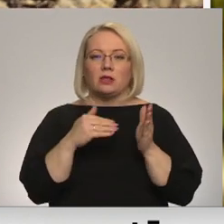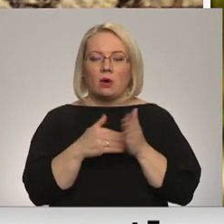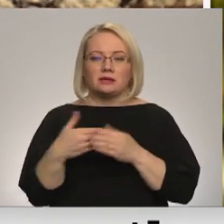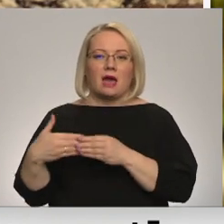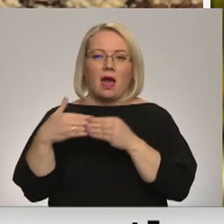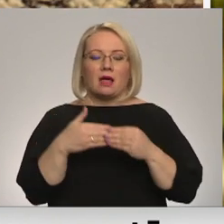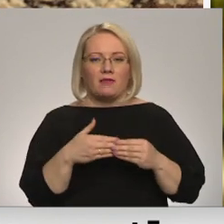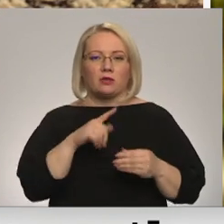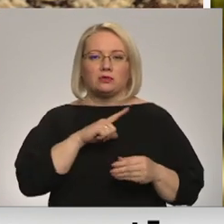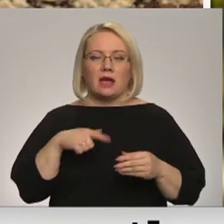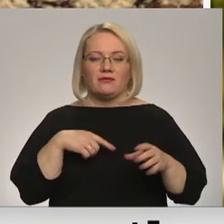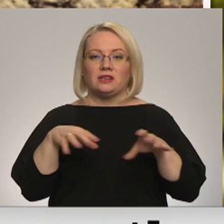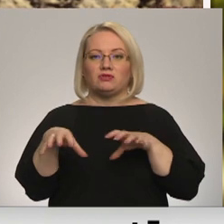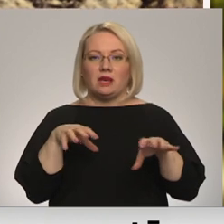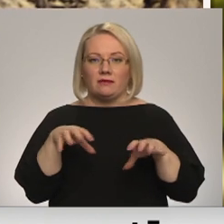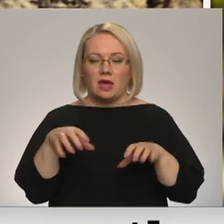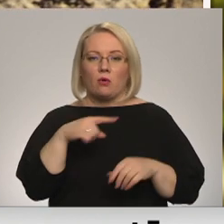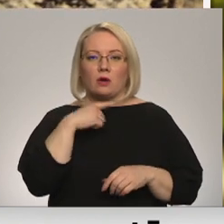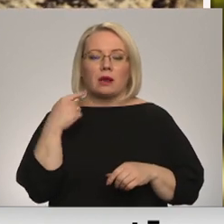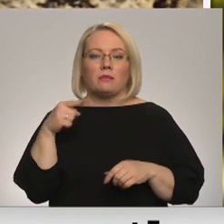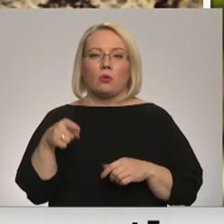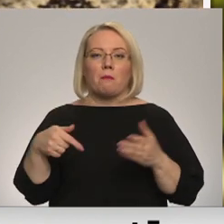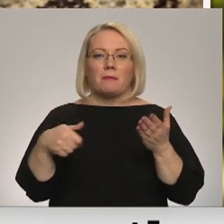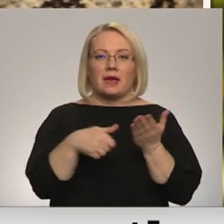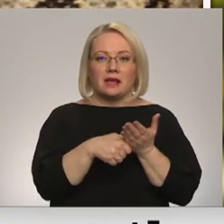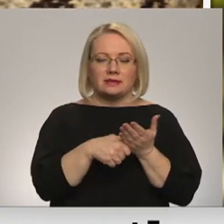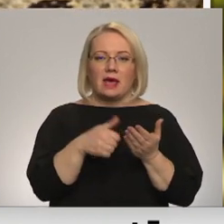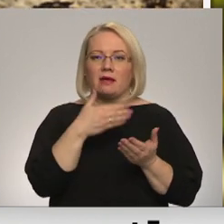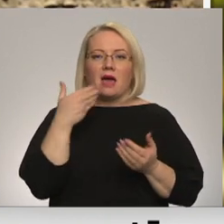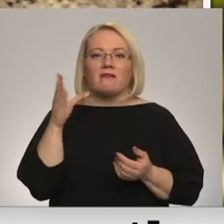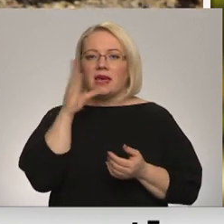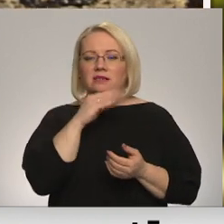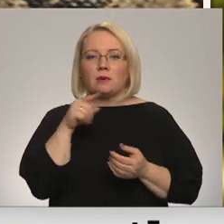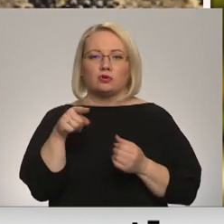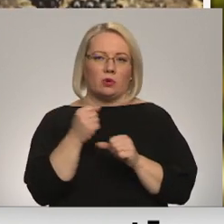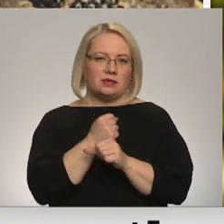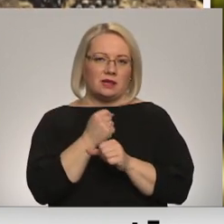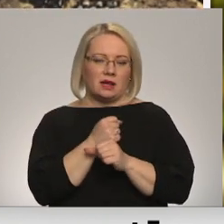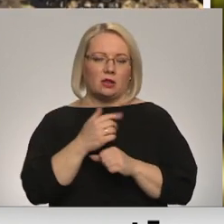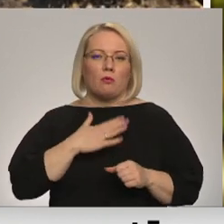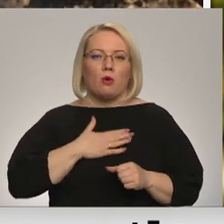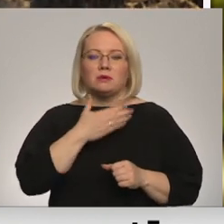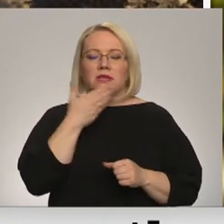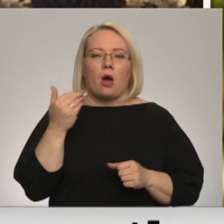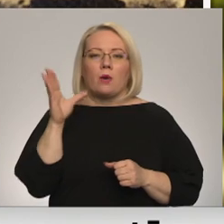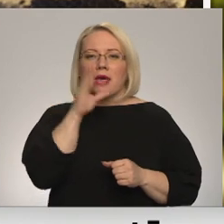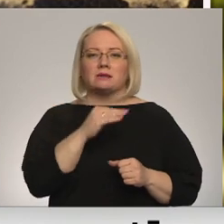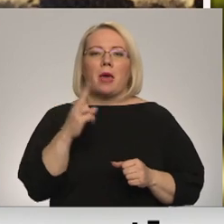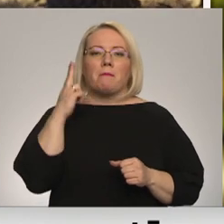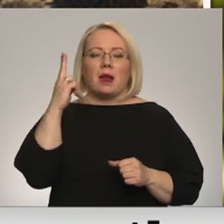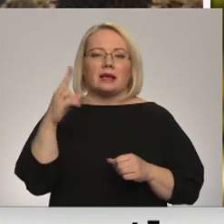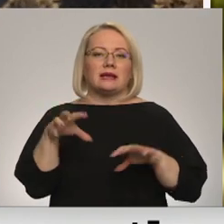mājās uz Latviju šotiem dzīvnieku un vēlas viņu pieredztēt, nav īsti iespējas to izdarīt, jo mums nav iespējas pārliecināties, ka